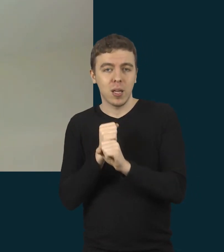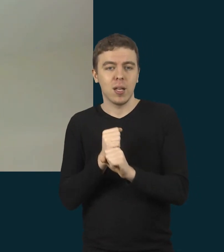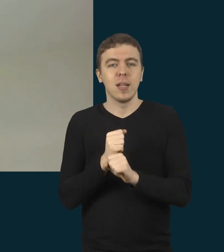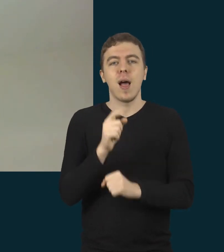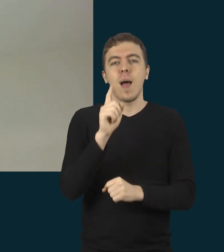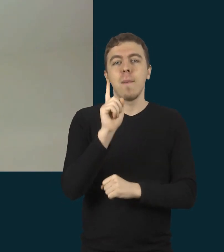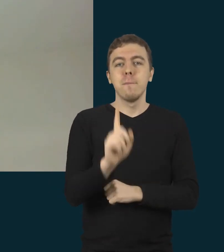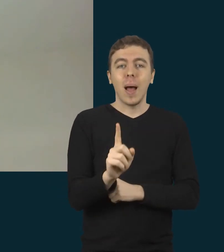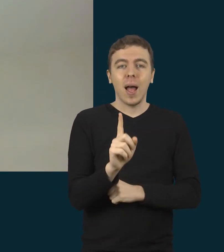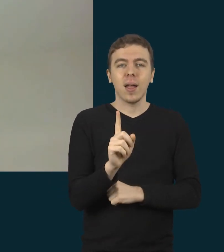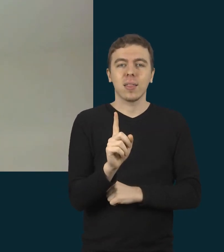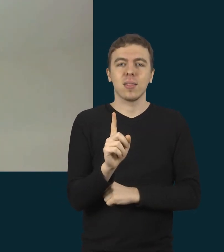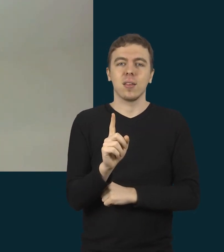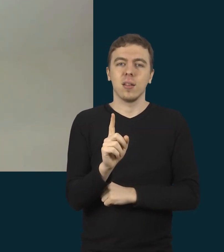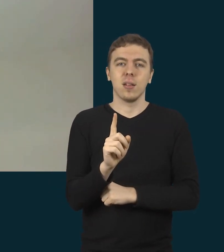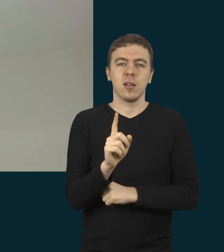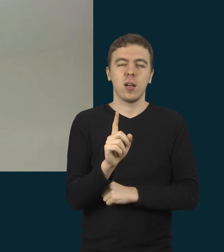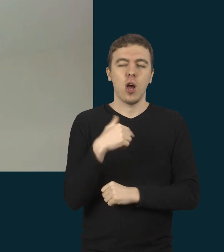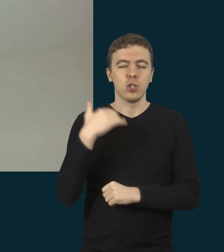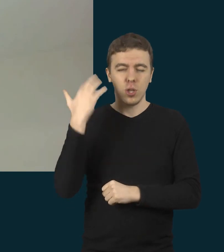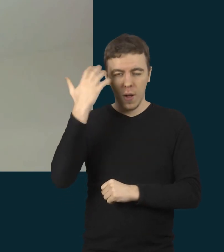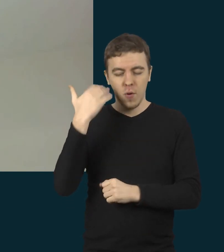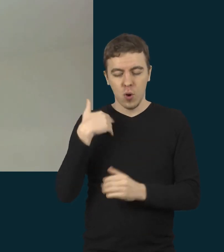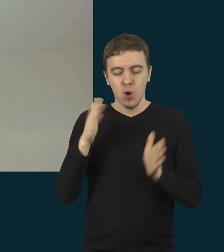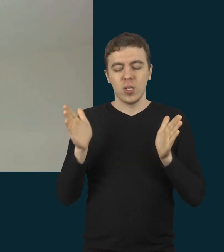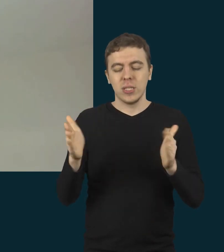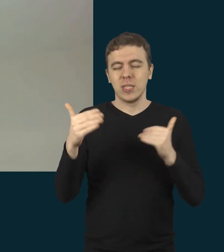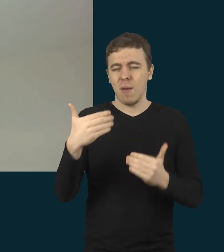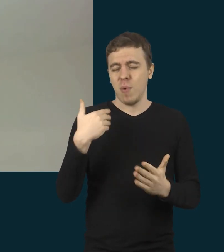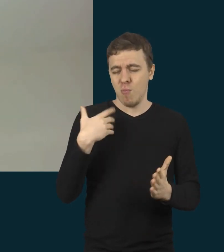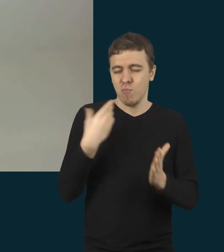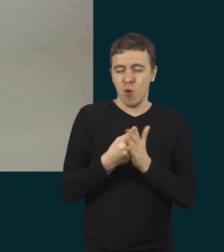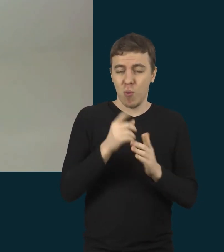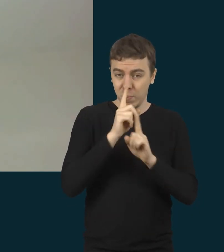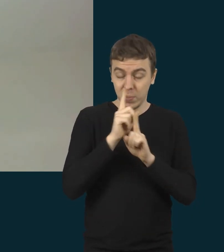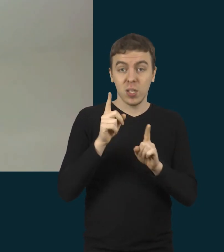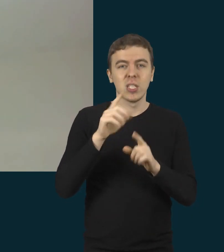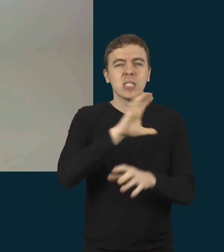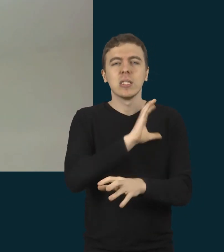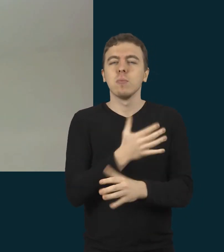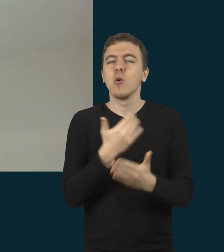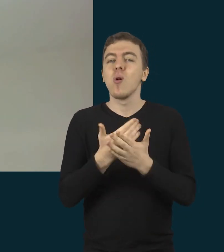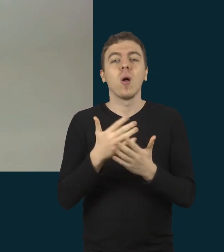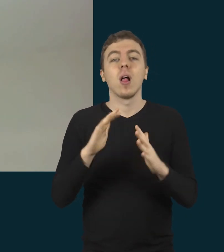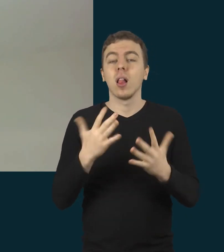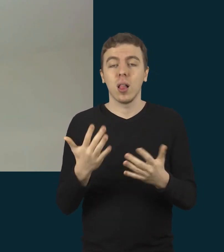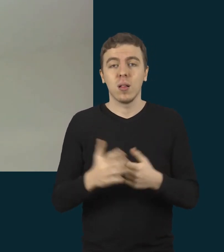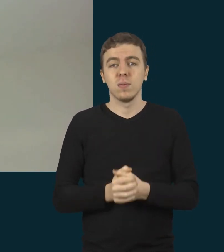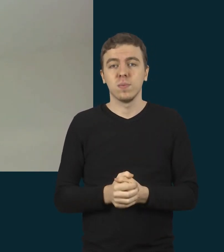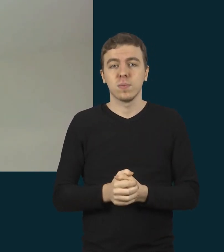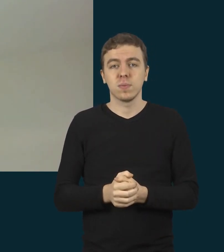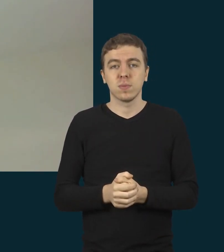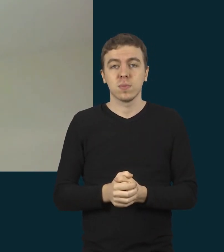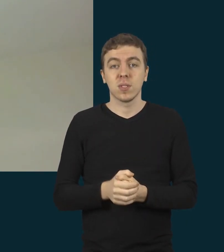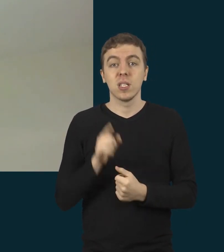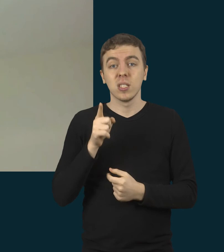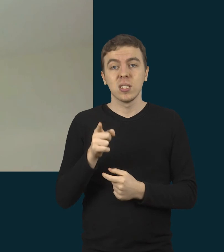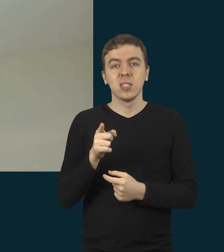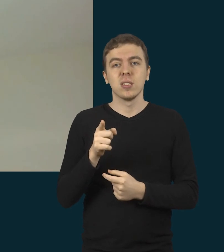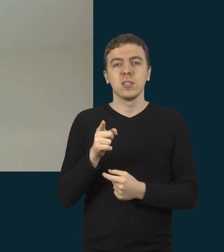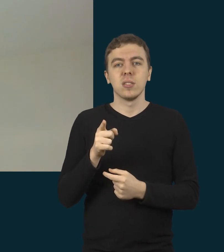aš galvoju, mūsų to modelio stiprybė tai yra visų pirma tai, kad jis